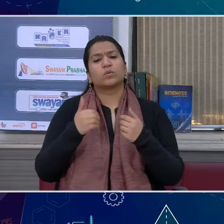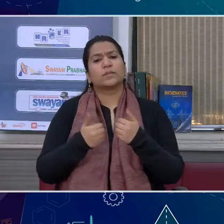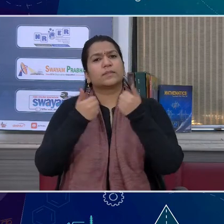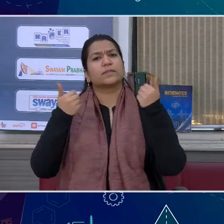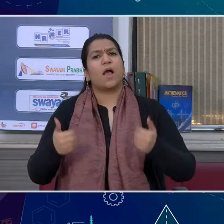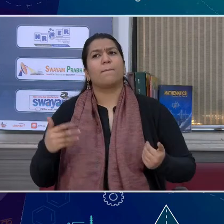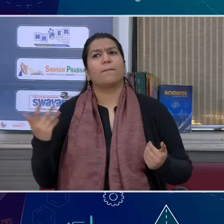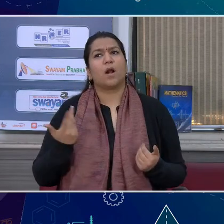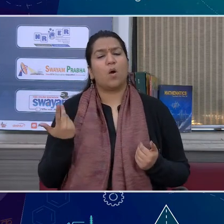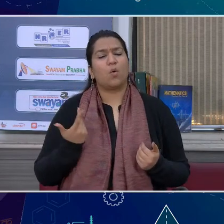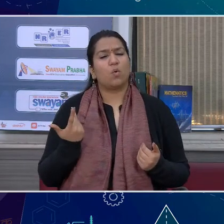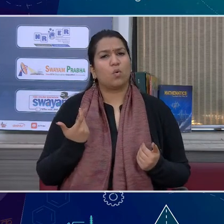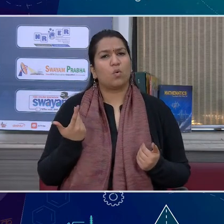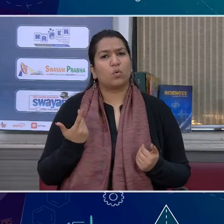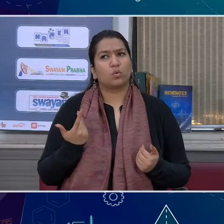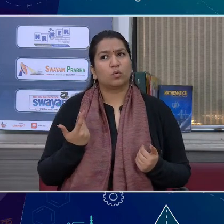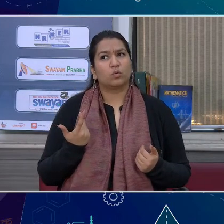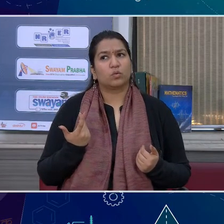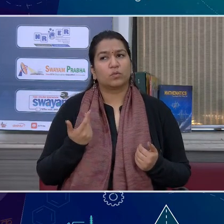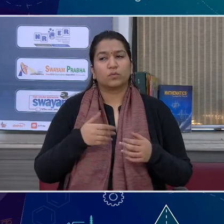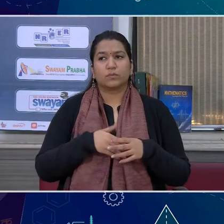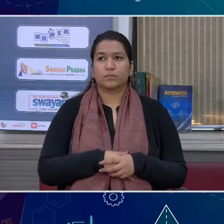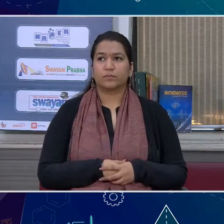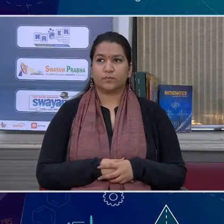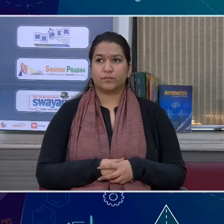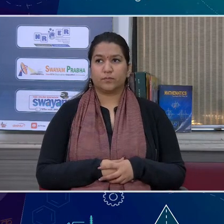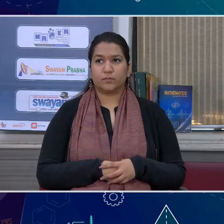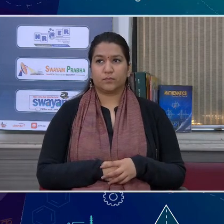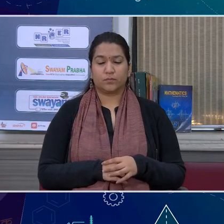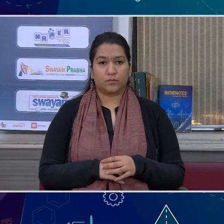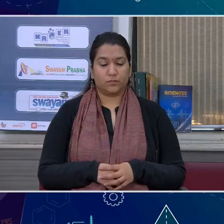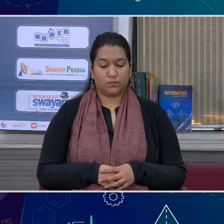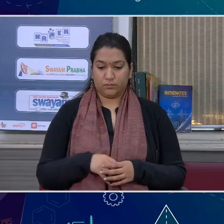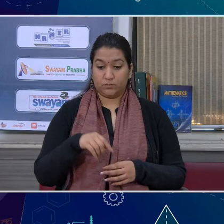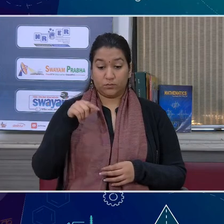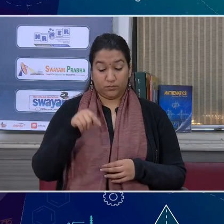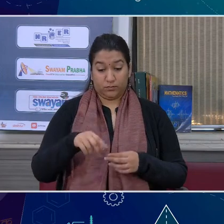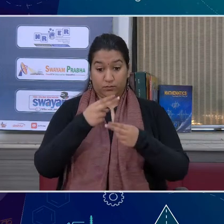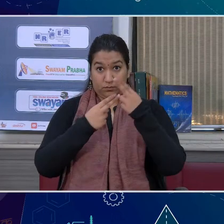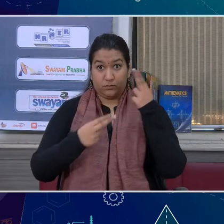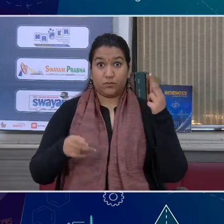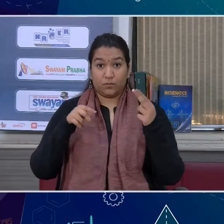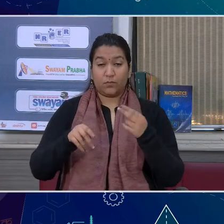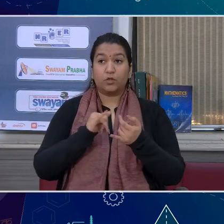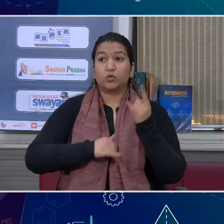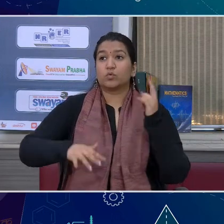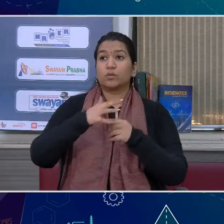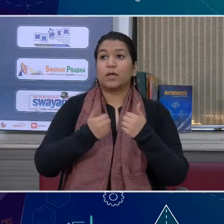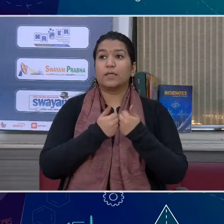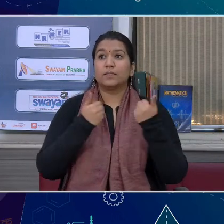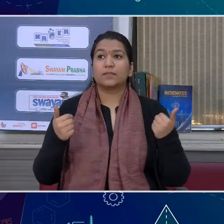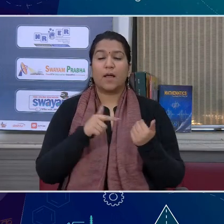आदय